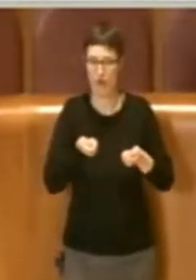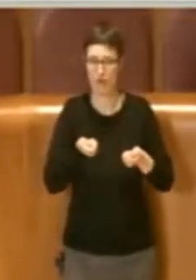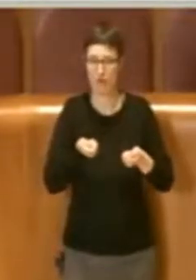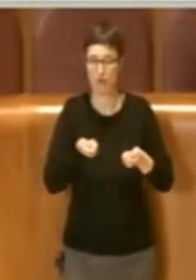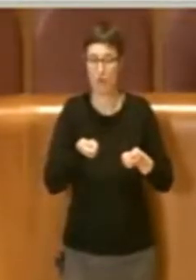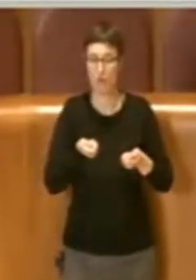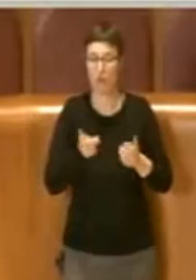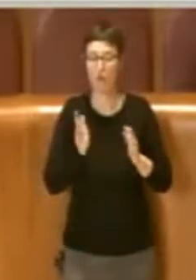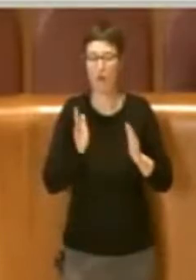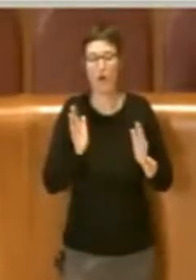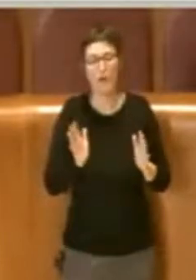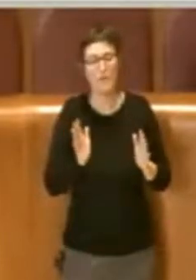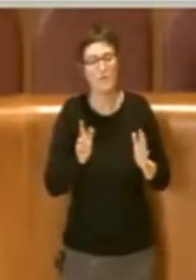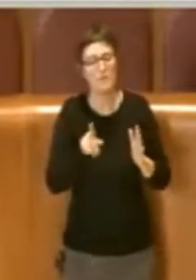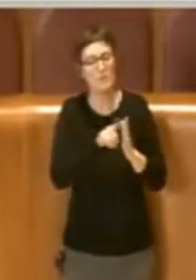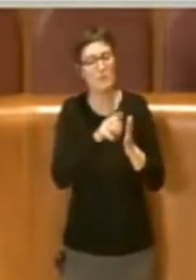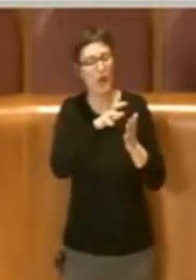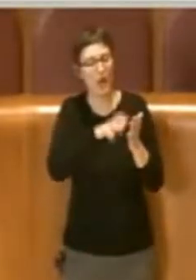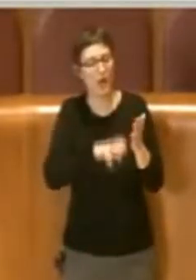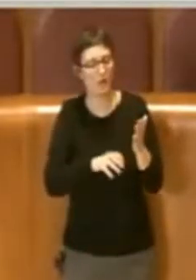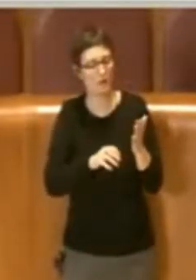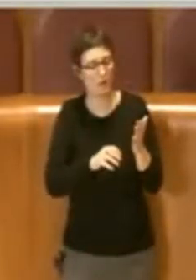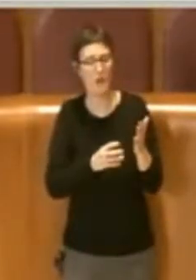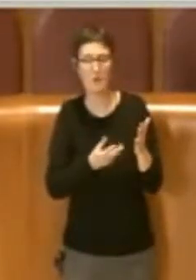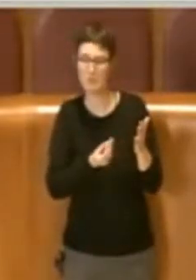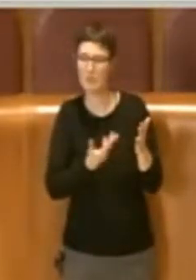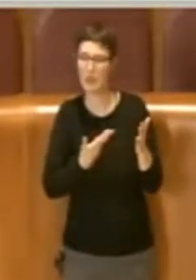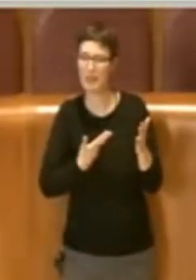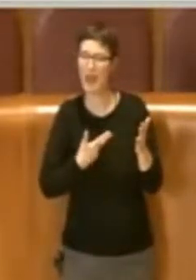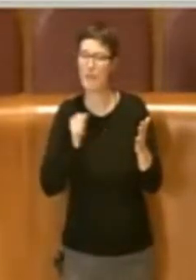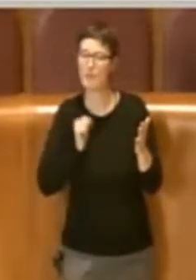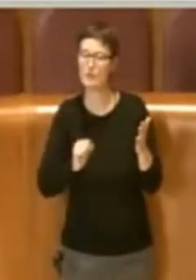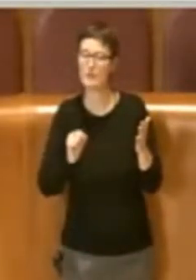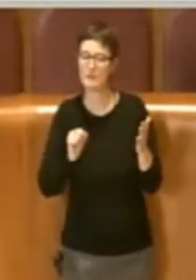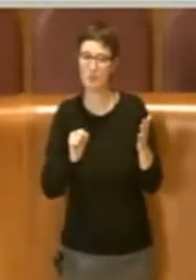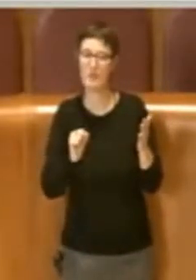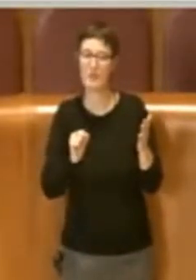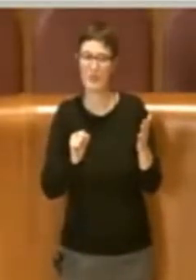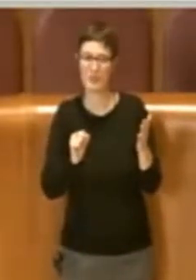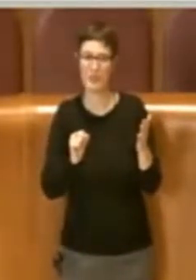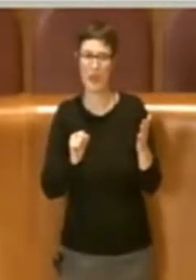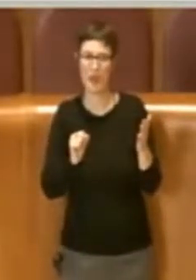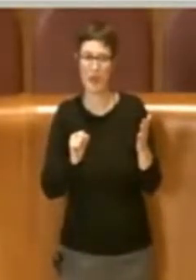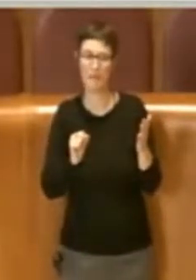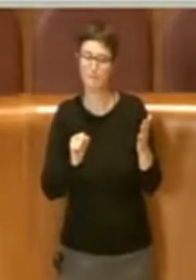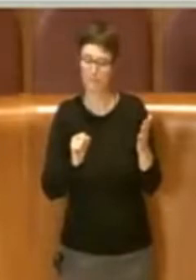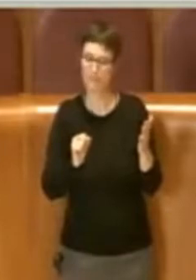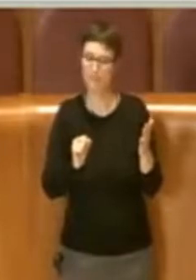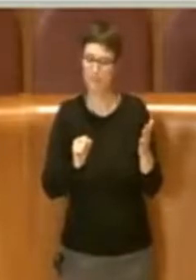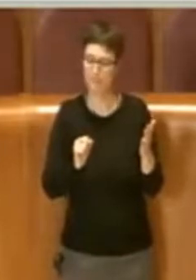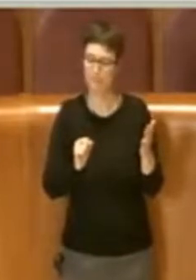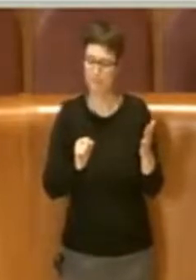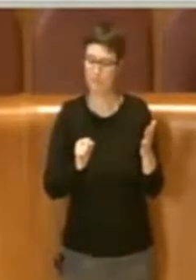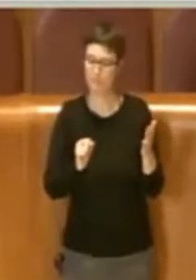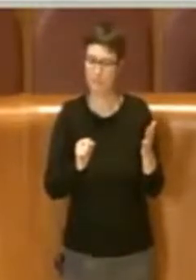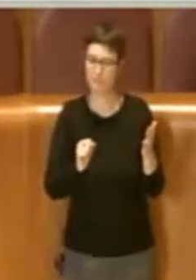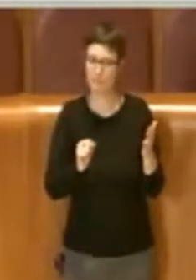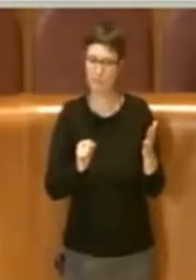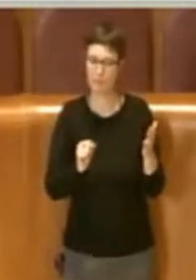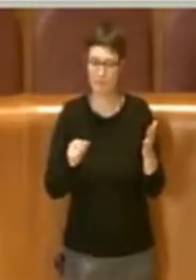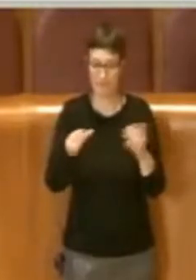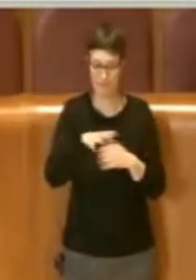semplice rimetrazione di un ambito la possibilità di far partecipare quest'area